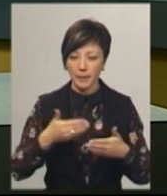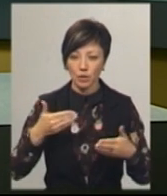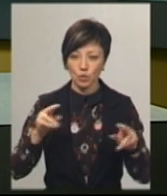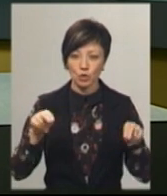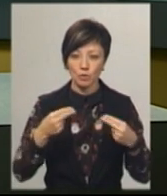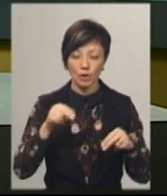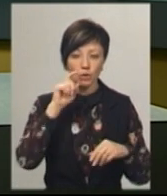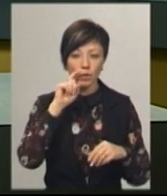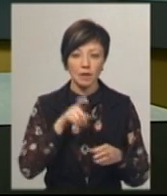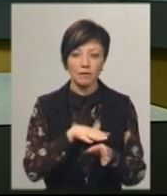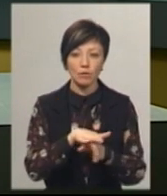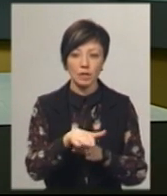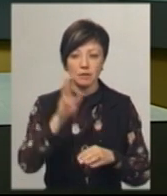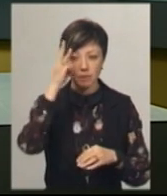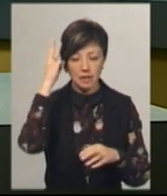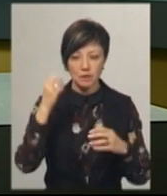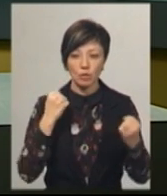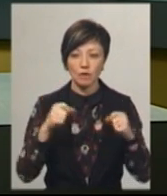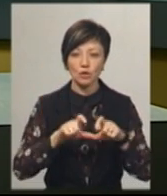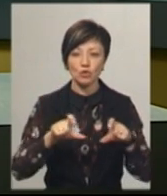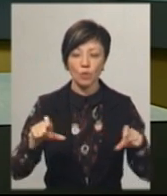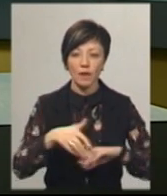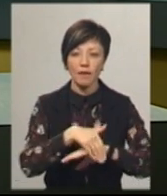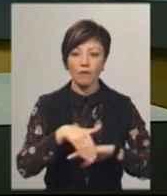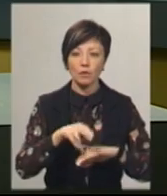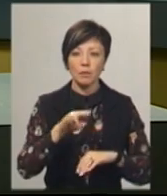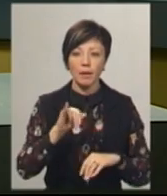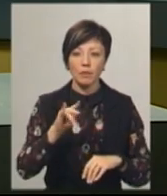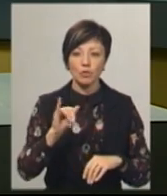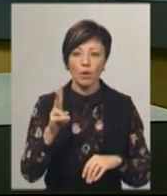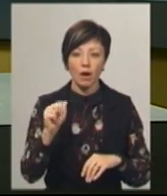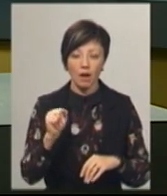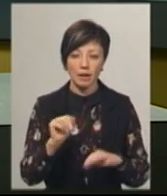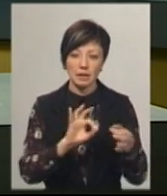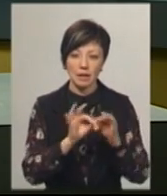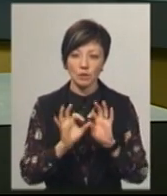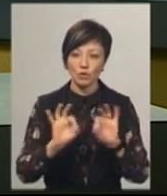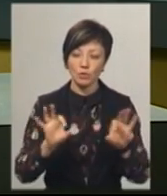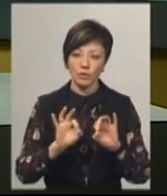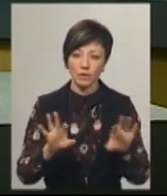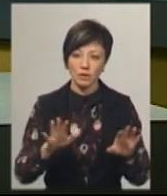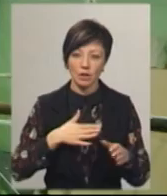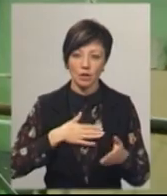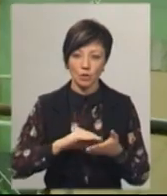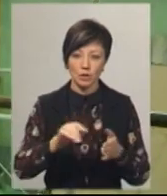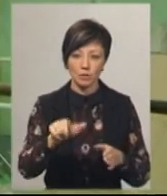чемпіонату України, відбулися у Хмельницькій спортивній школі, що на вулиці Пилипчука. Детальніше розповість Дмитро Тетюха.